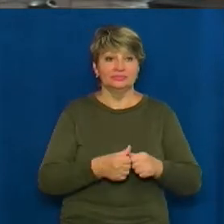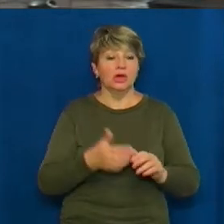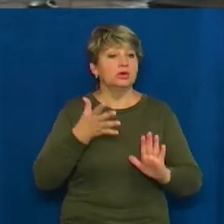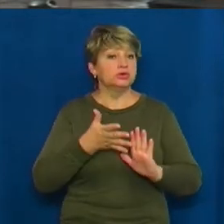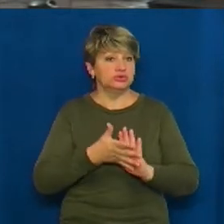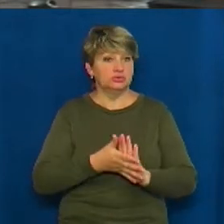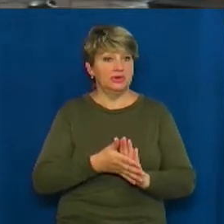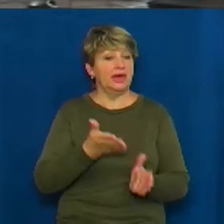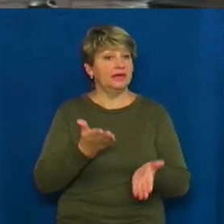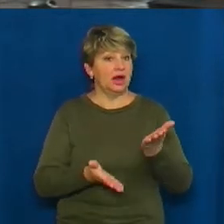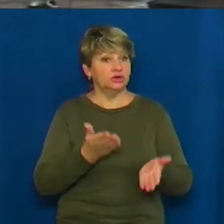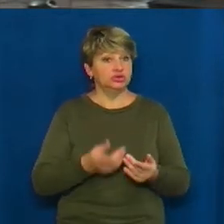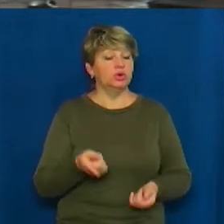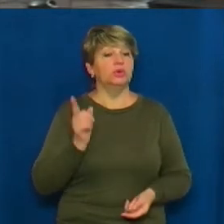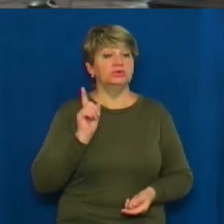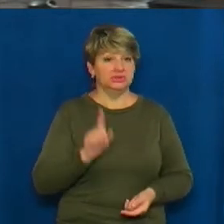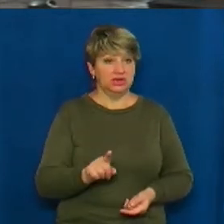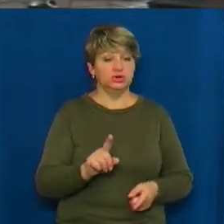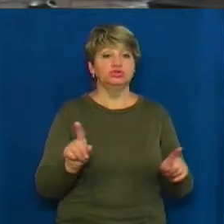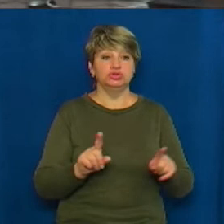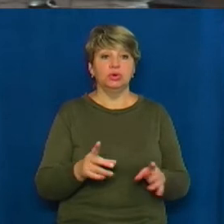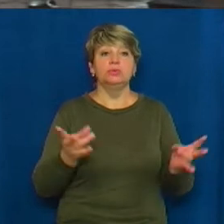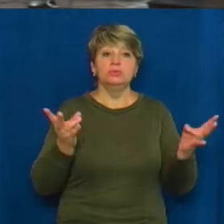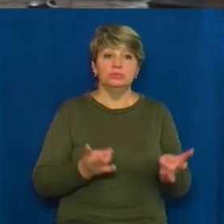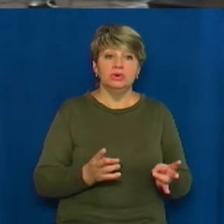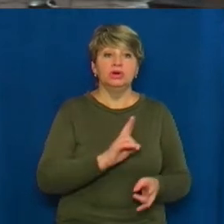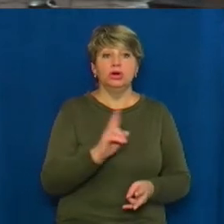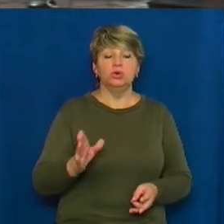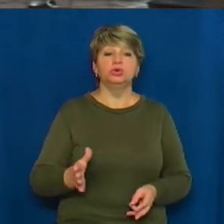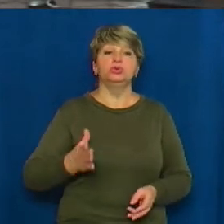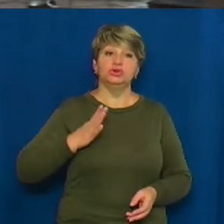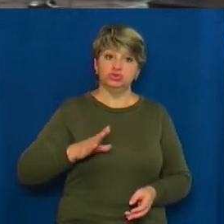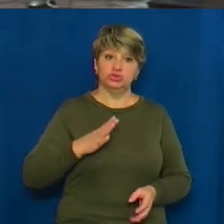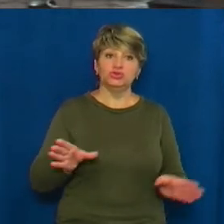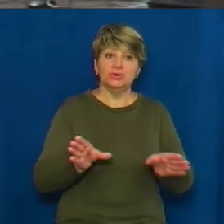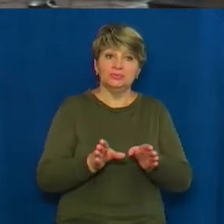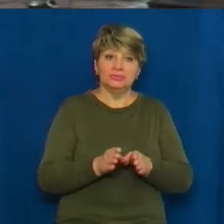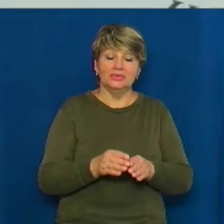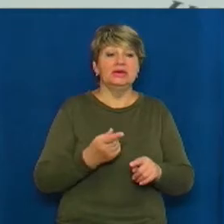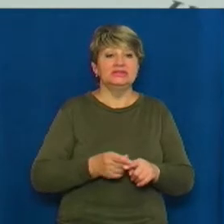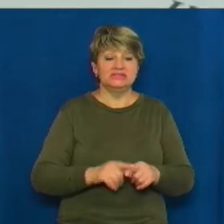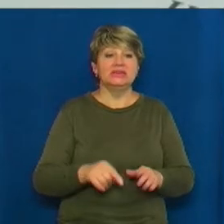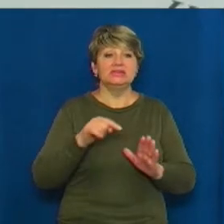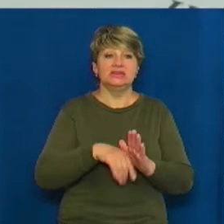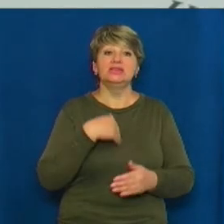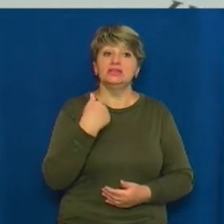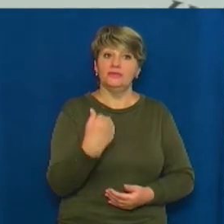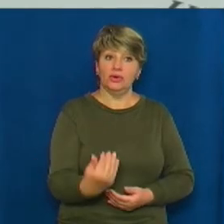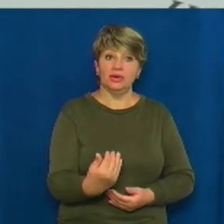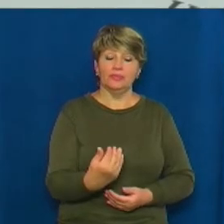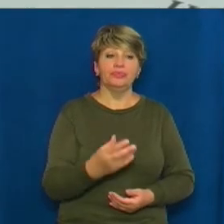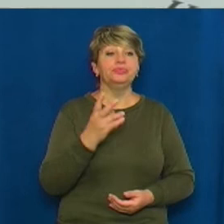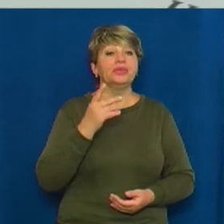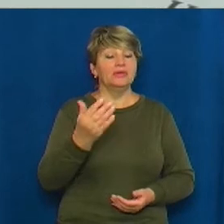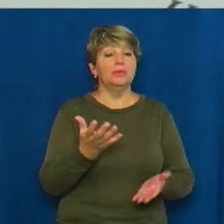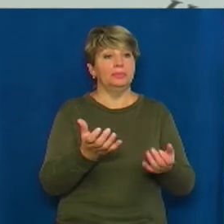якщо ти чогось вартий і хтось потребує того, що ти разом з ними, значить це воно твоє. Також Олена Яблоновська бере